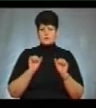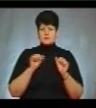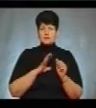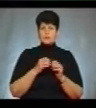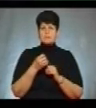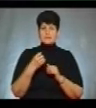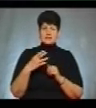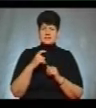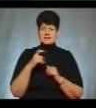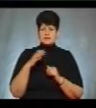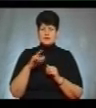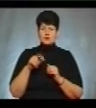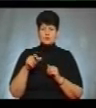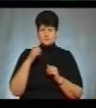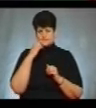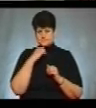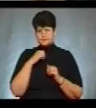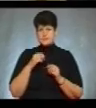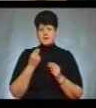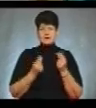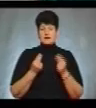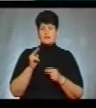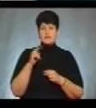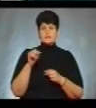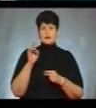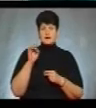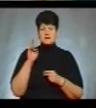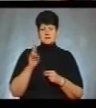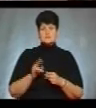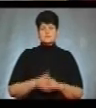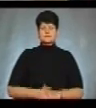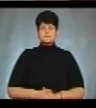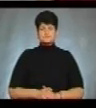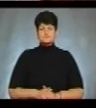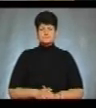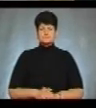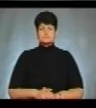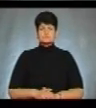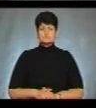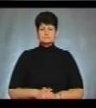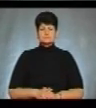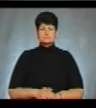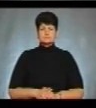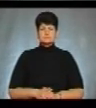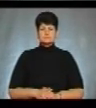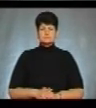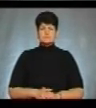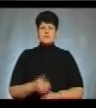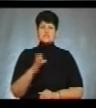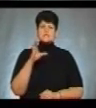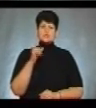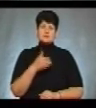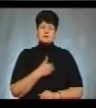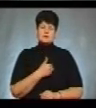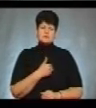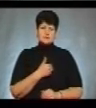хвилин. Далі люди похилого віку зіграли в дартс. Світлана Лазорик, Андрій Бодак, новини. Соціальна ініціатива